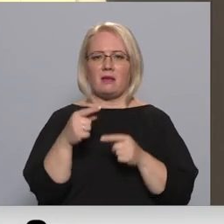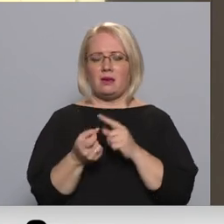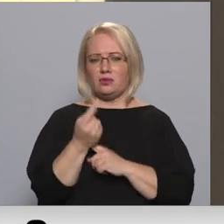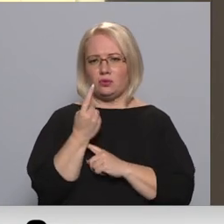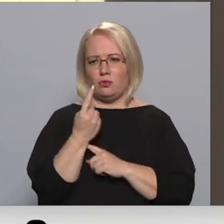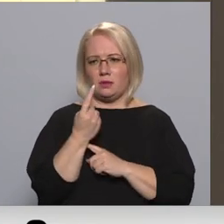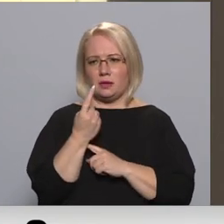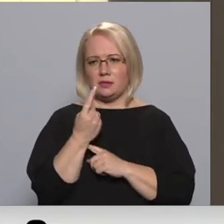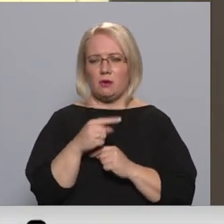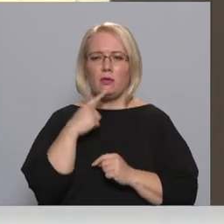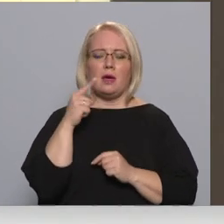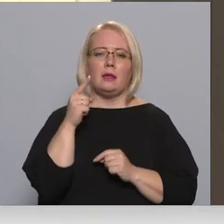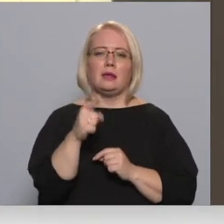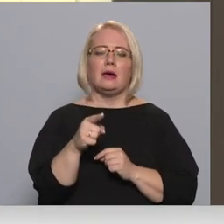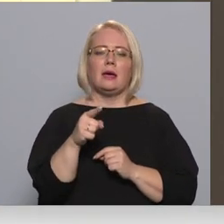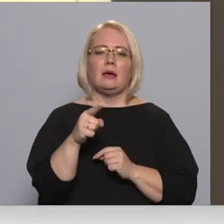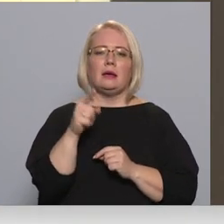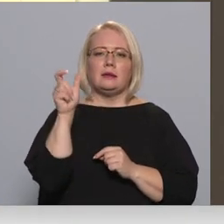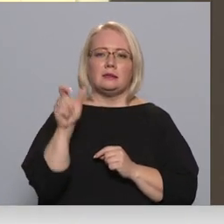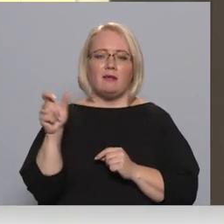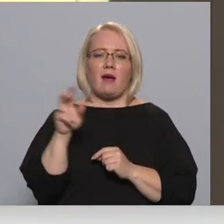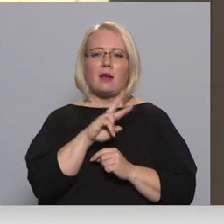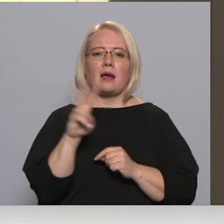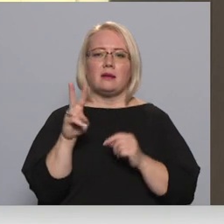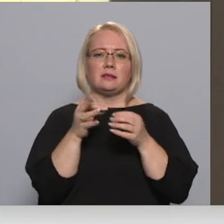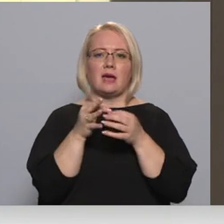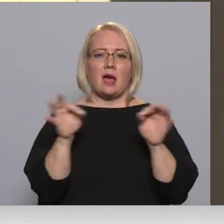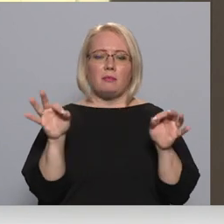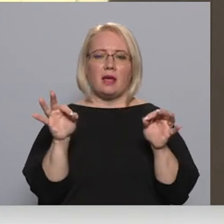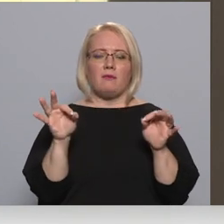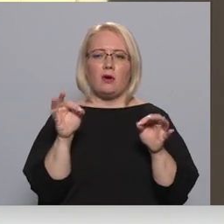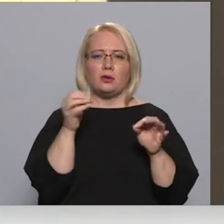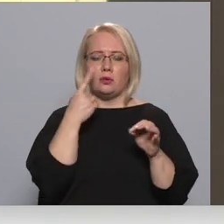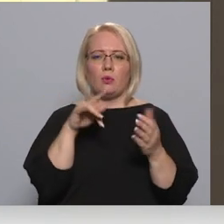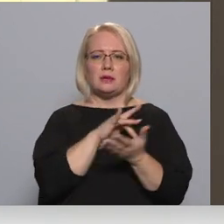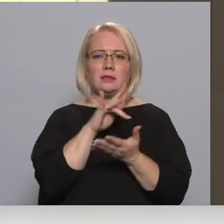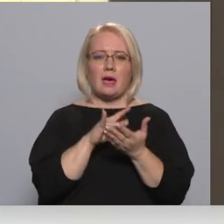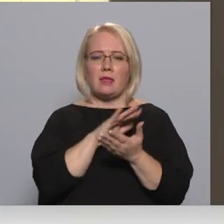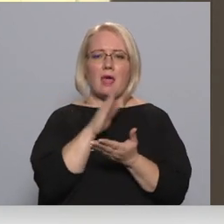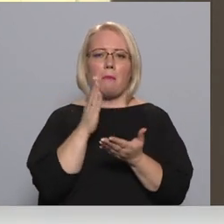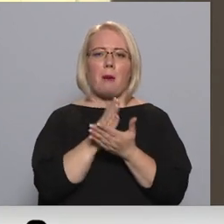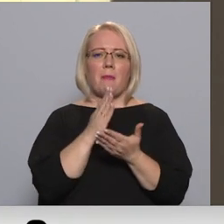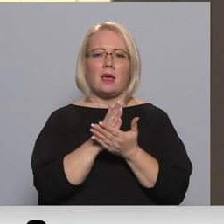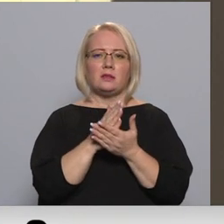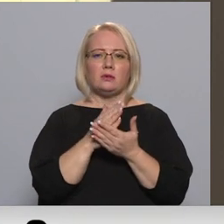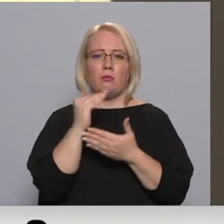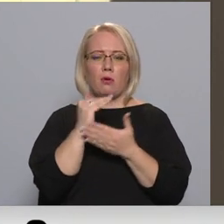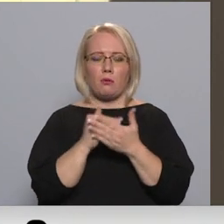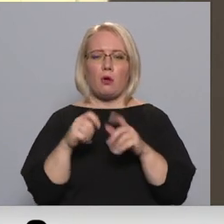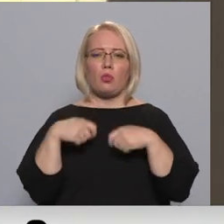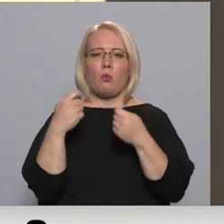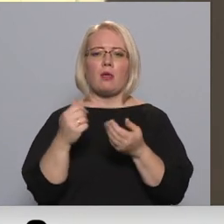Tie, kas atbrīvojas no centra nepabeidzot programmu, tie mēs cenšamies iedot līdz to stimulu,